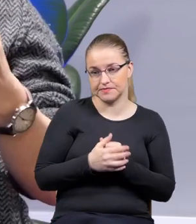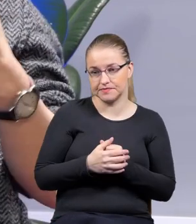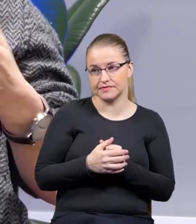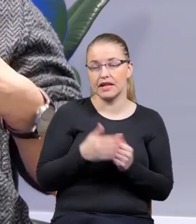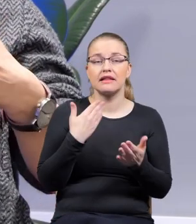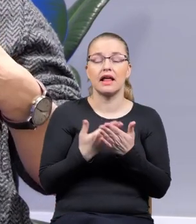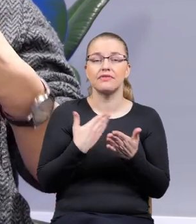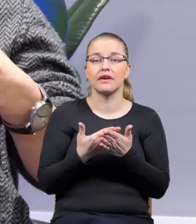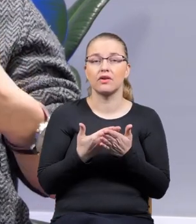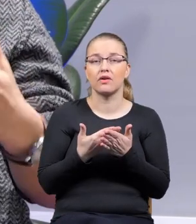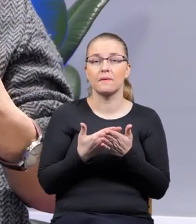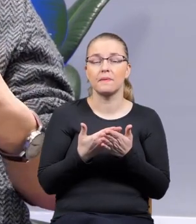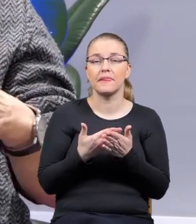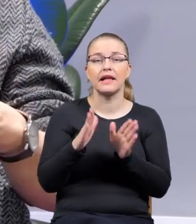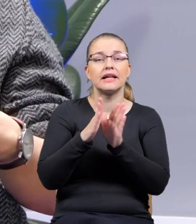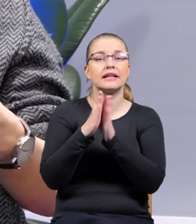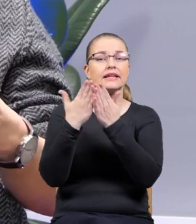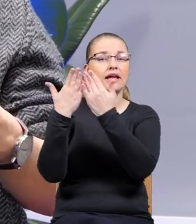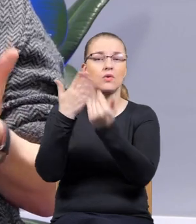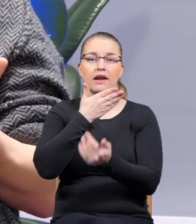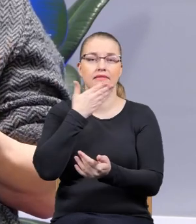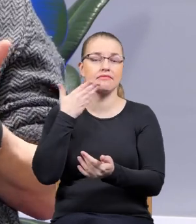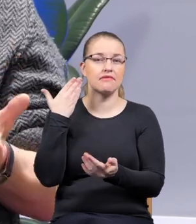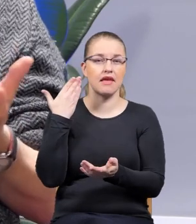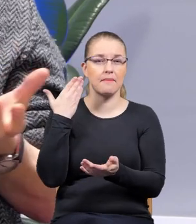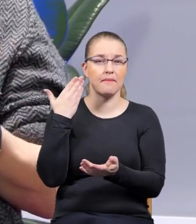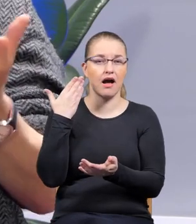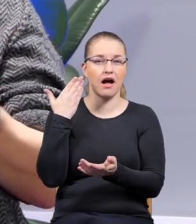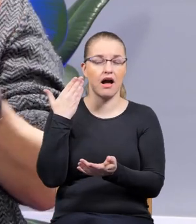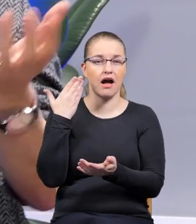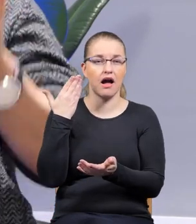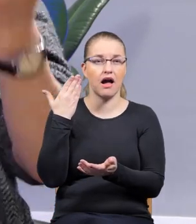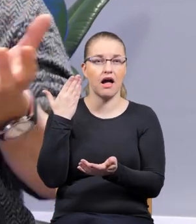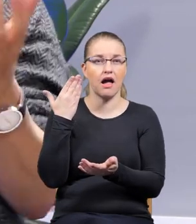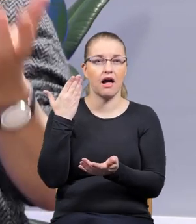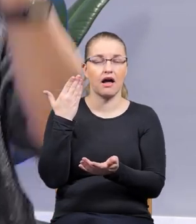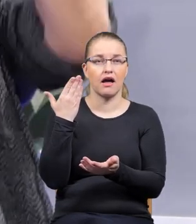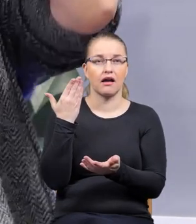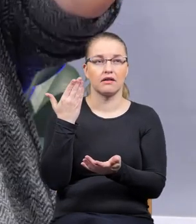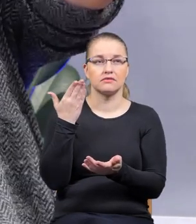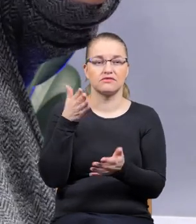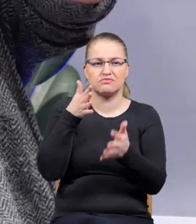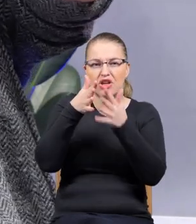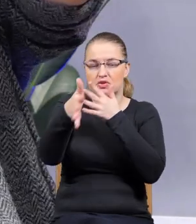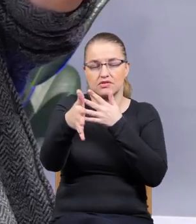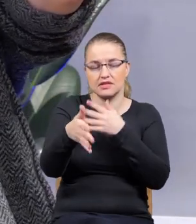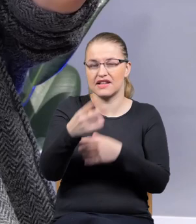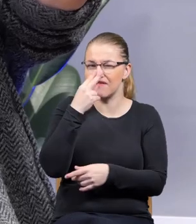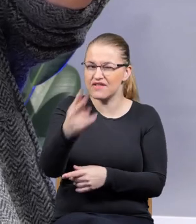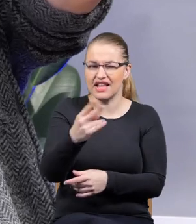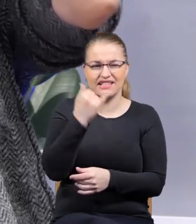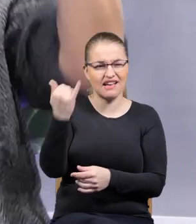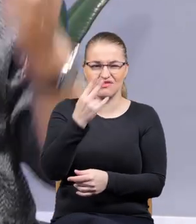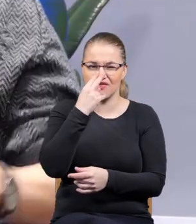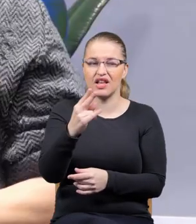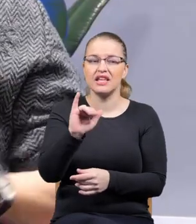przezroczysta, znaczy nie jest przezroczysta, jest, pokazuje, to po prostu widać, jaki ma stosunek